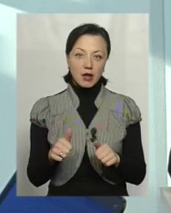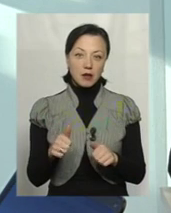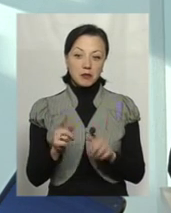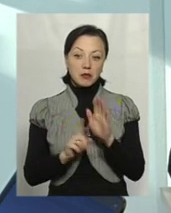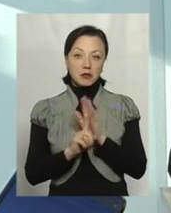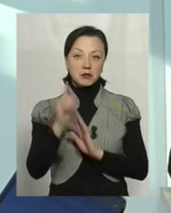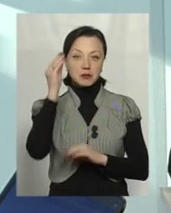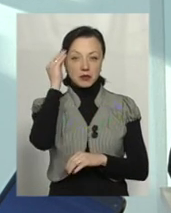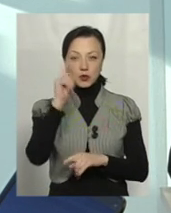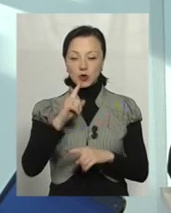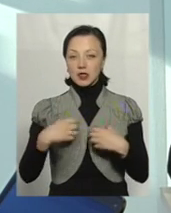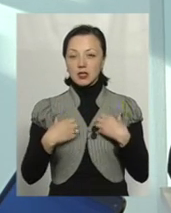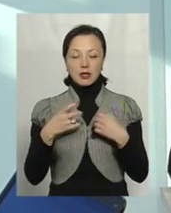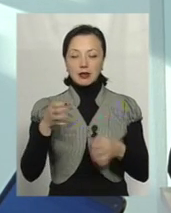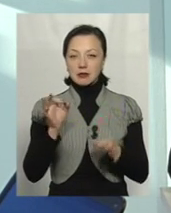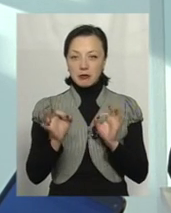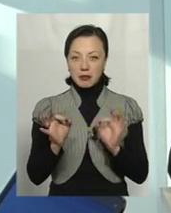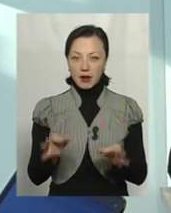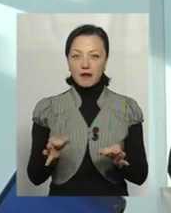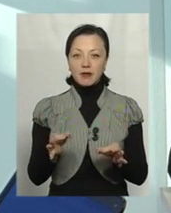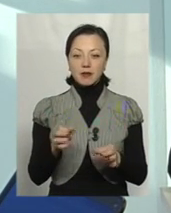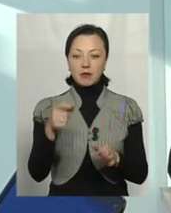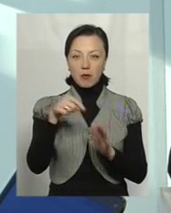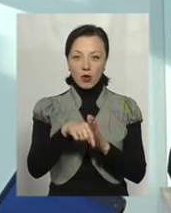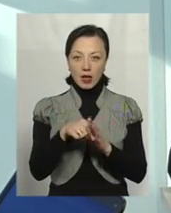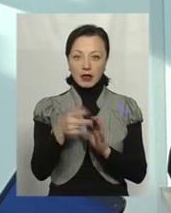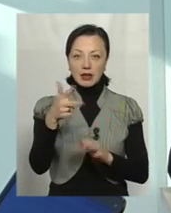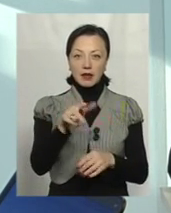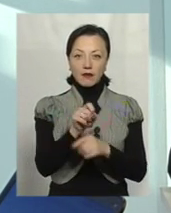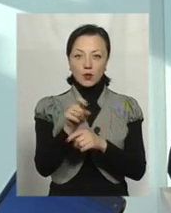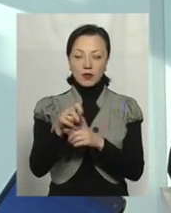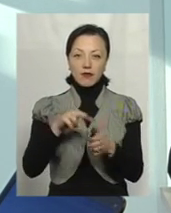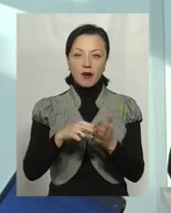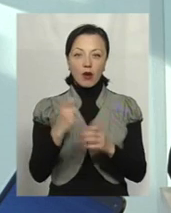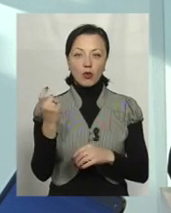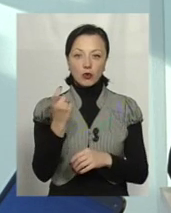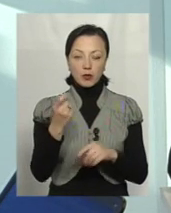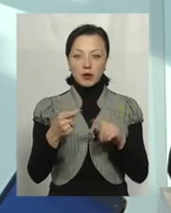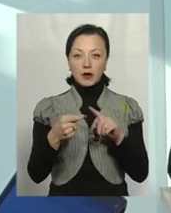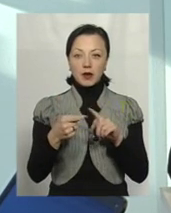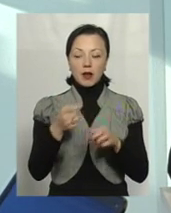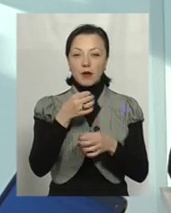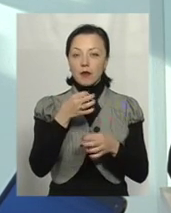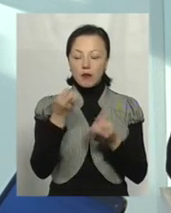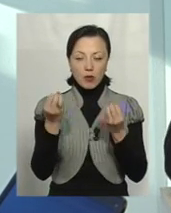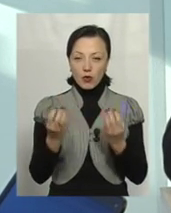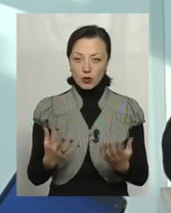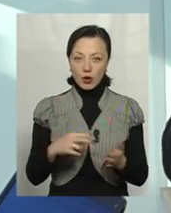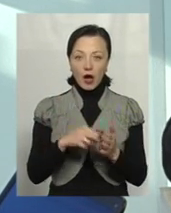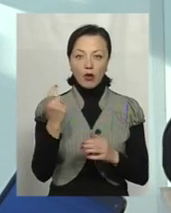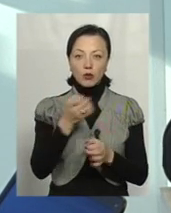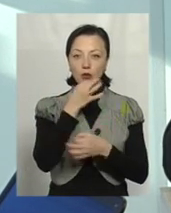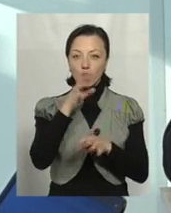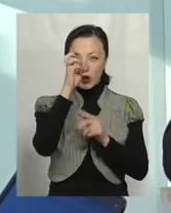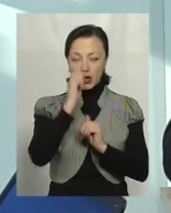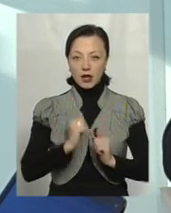страшне, але насправді від поняття «трифункції в економіці». Все дуже просто. Економіка любої країни розвивається на